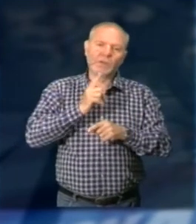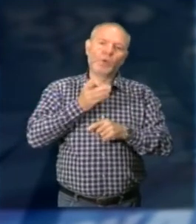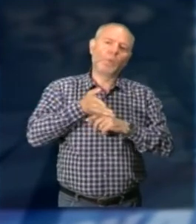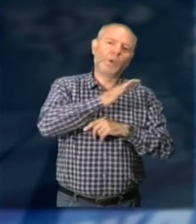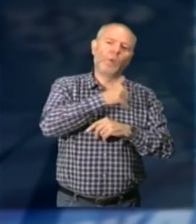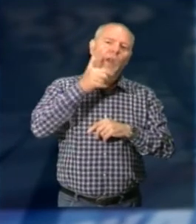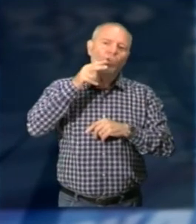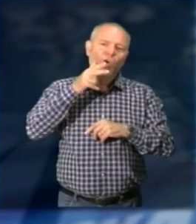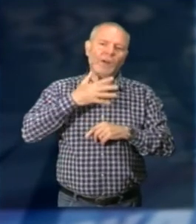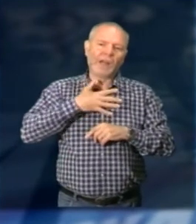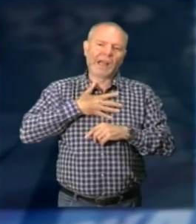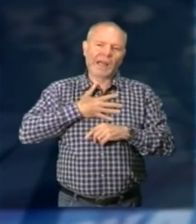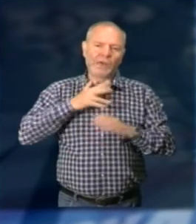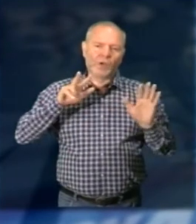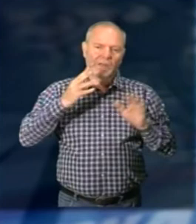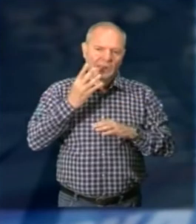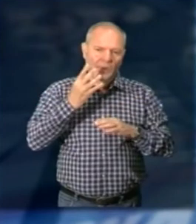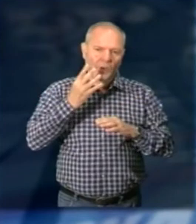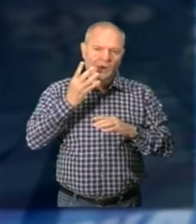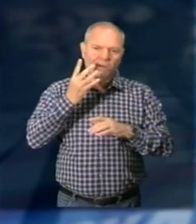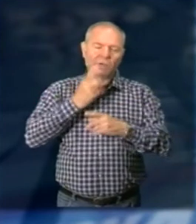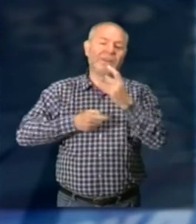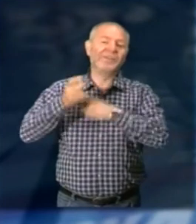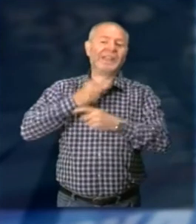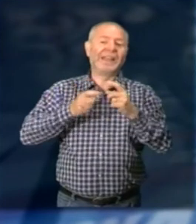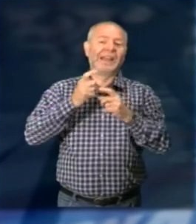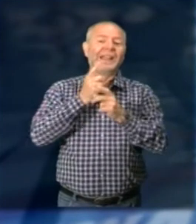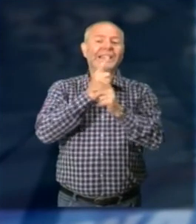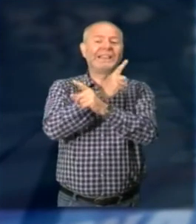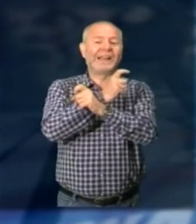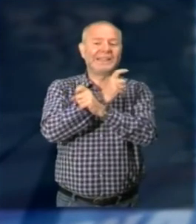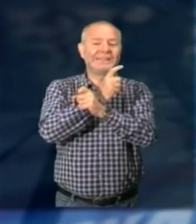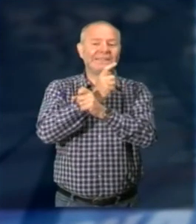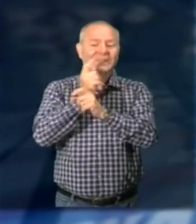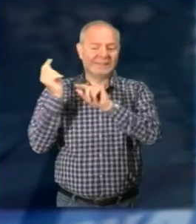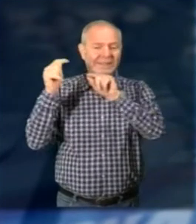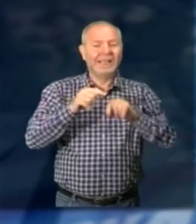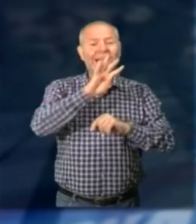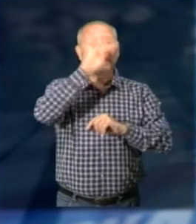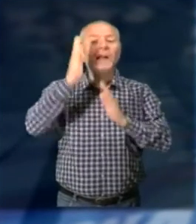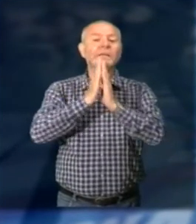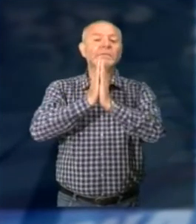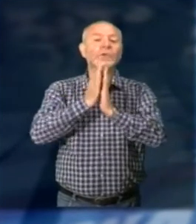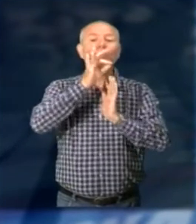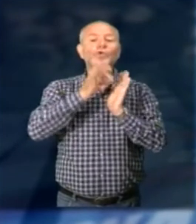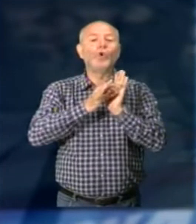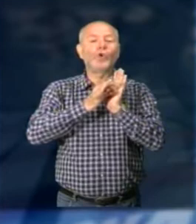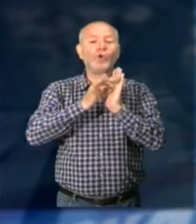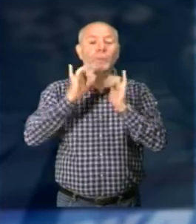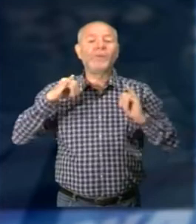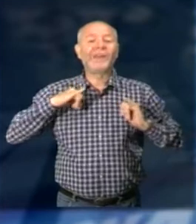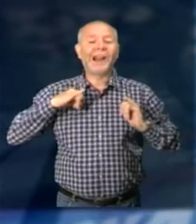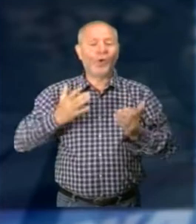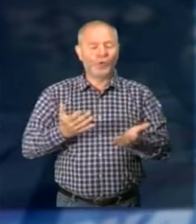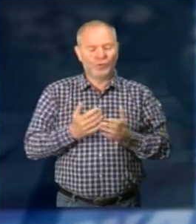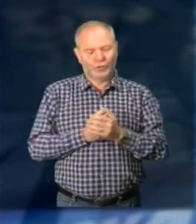spoglie di Veronica Bencic L'84enne triestina Spalita nel nulla da Re il giorno di Ferragosto Dove era arrivata in